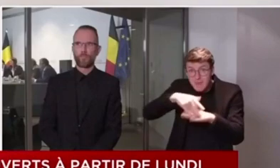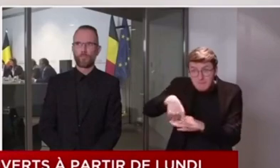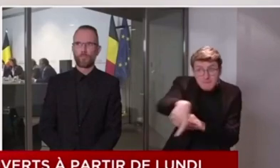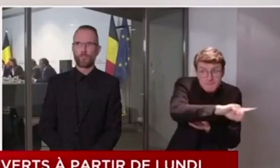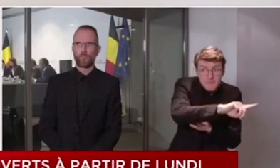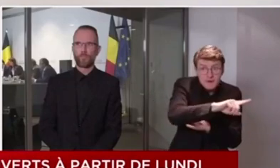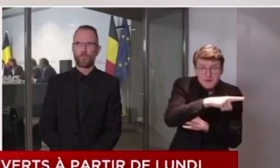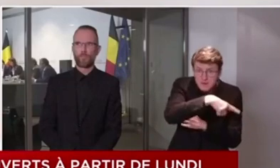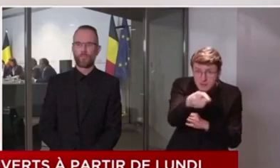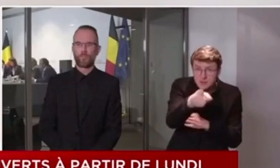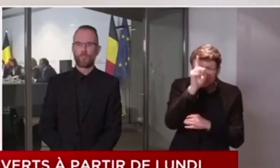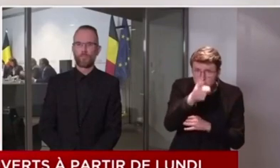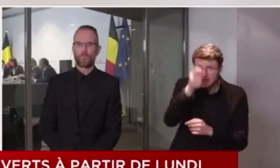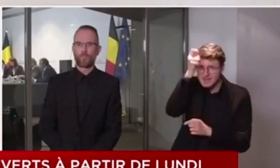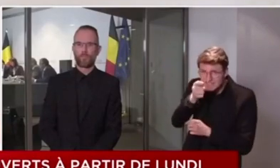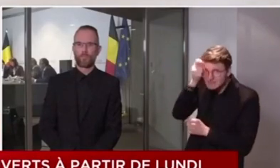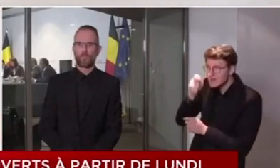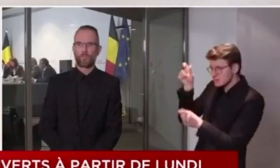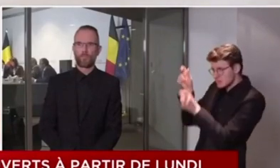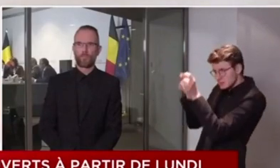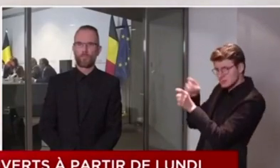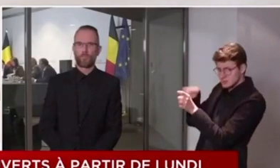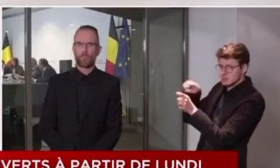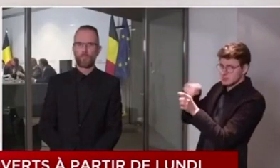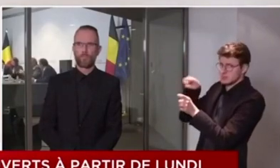protéger. À nous de les respecter.